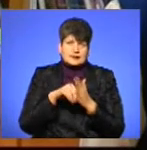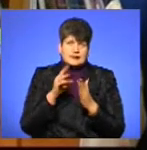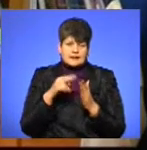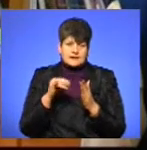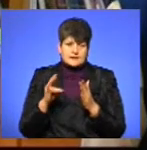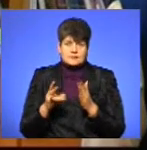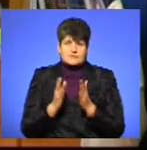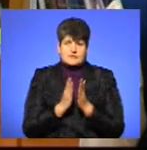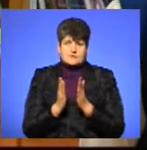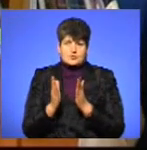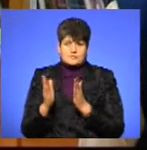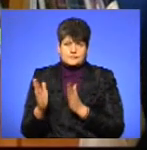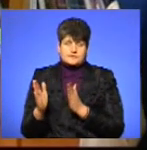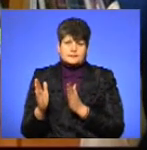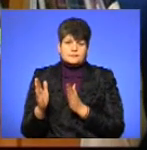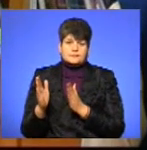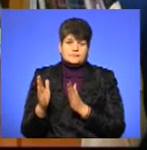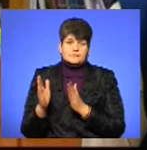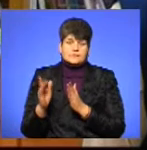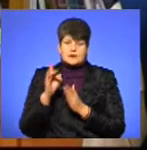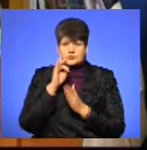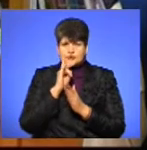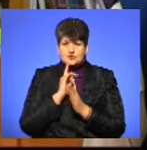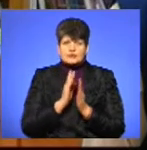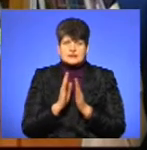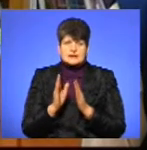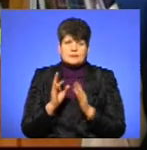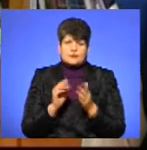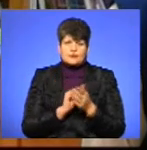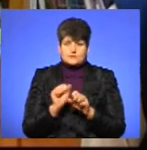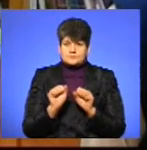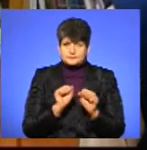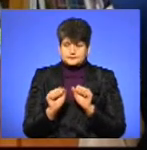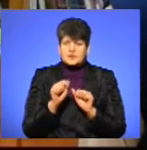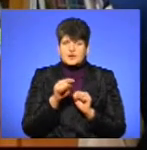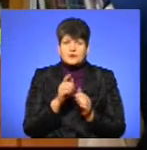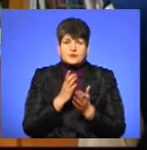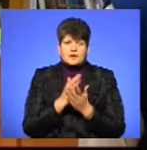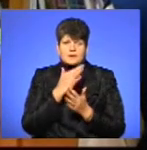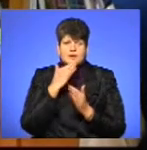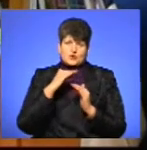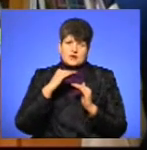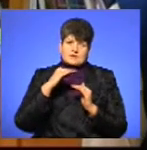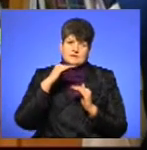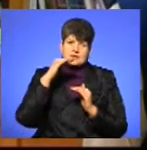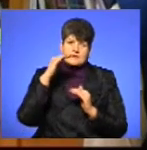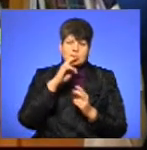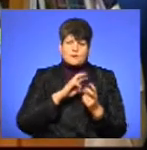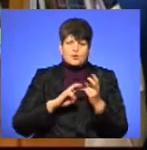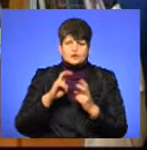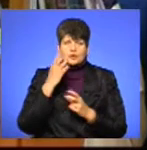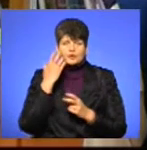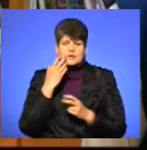структурованою розміткою, з ручною системою навігації. Для нього характерна багаторівнева система пошуку, коли